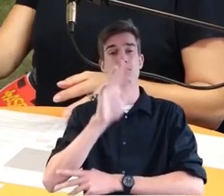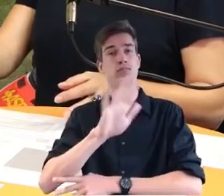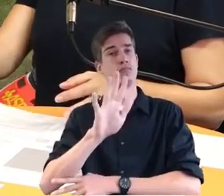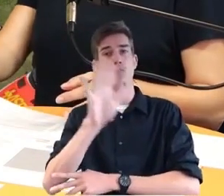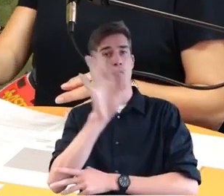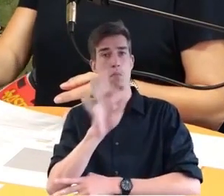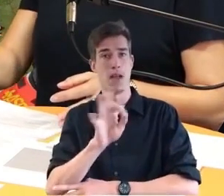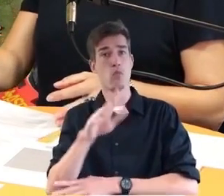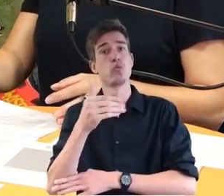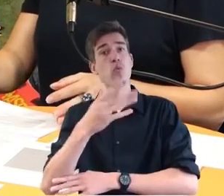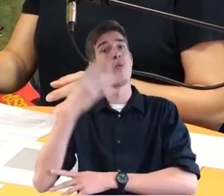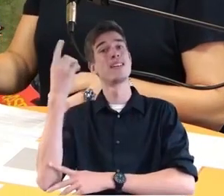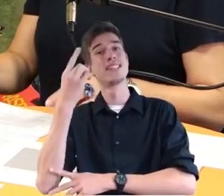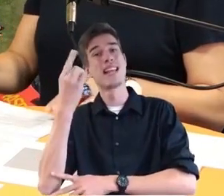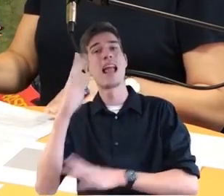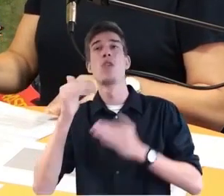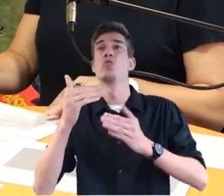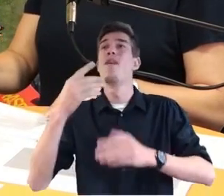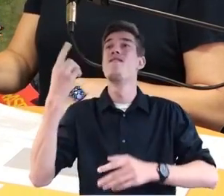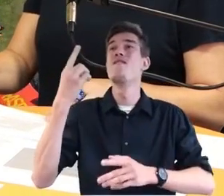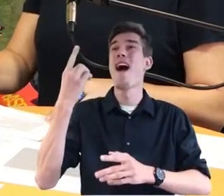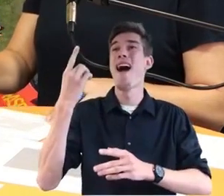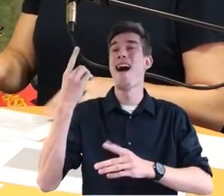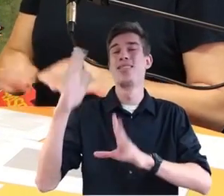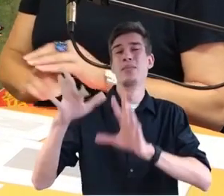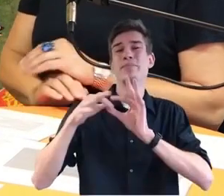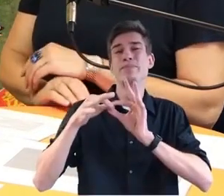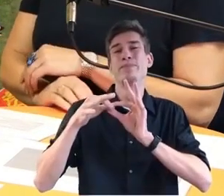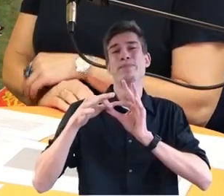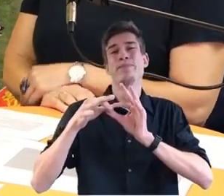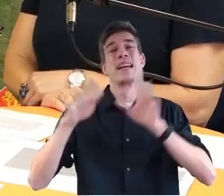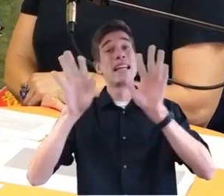Signal ist keine Warnmeldung im Sinne einer Gefahr verbunden.